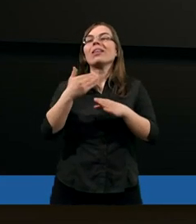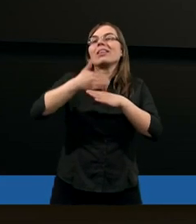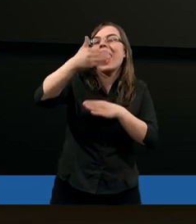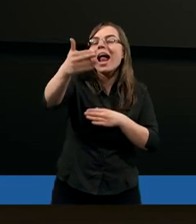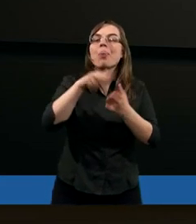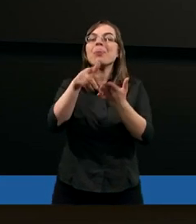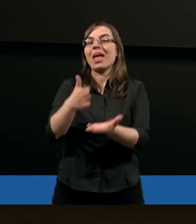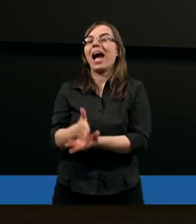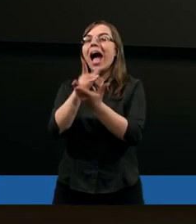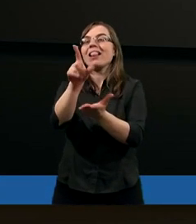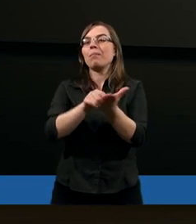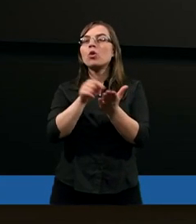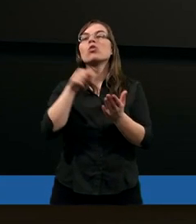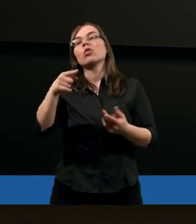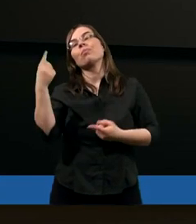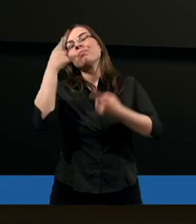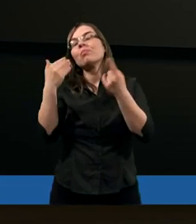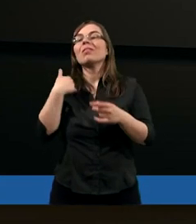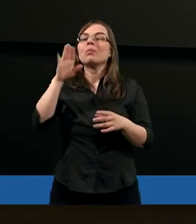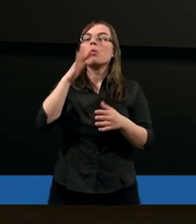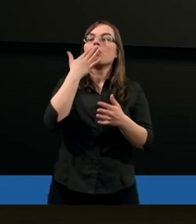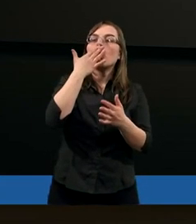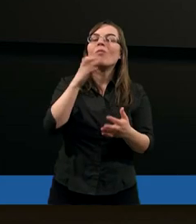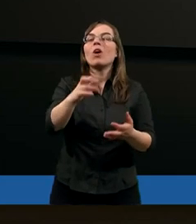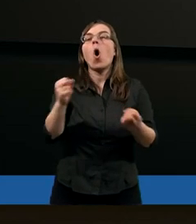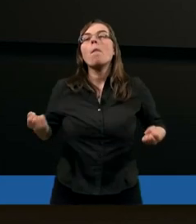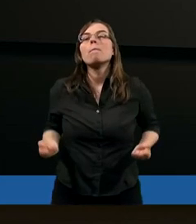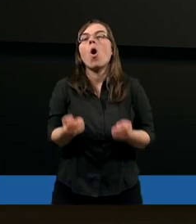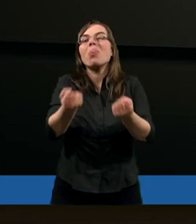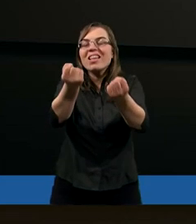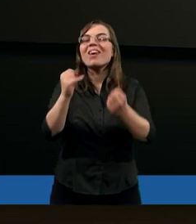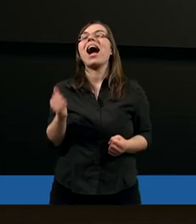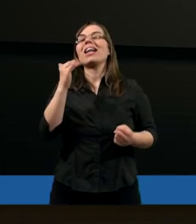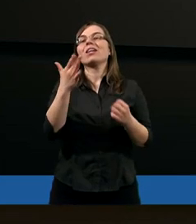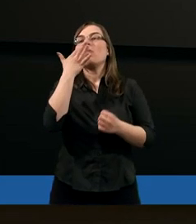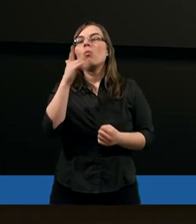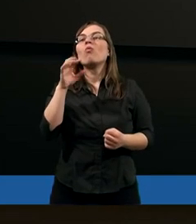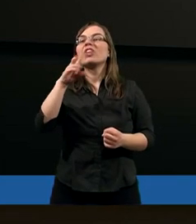te rady Piotra, no też Piotr mówi na temat motywacji. Mówi o tym, że